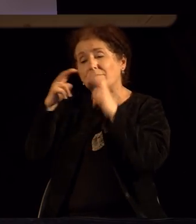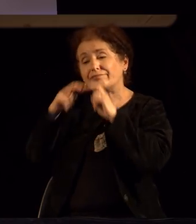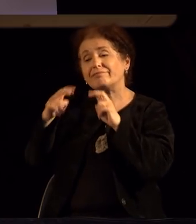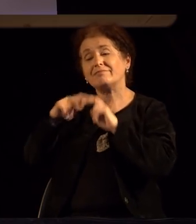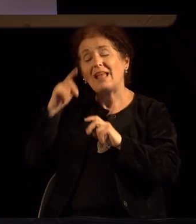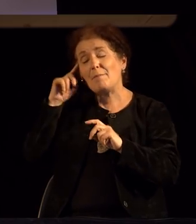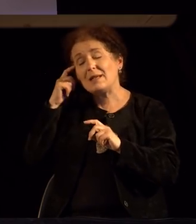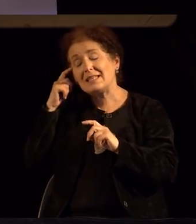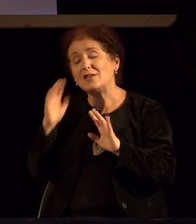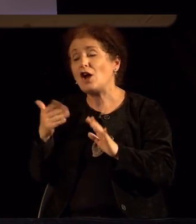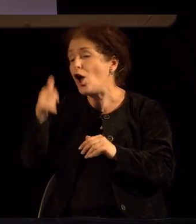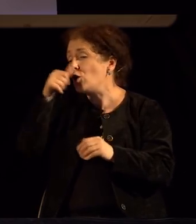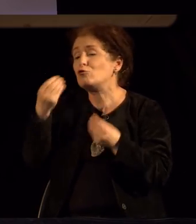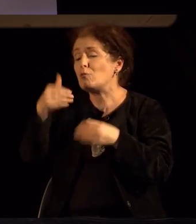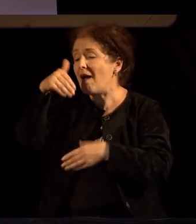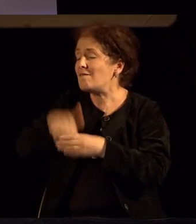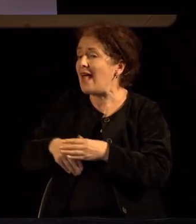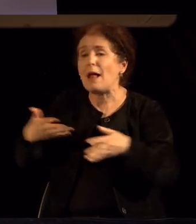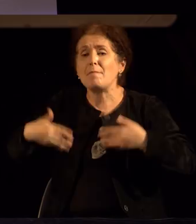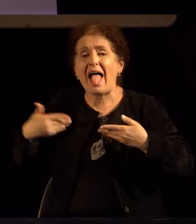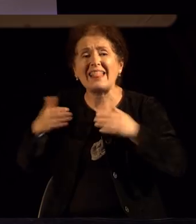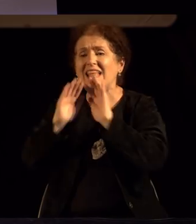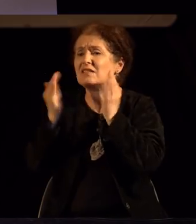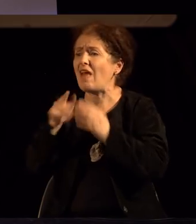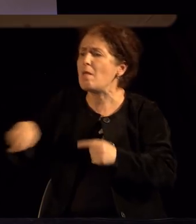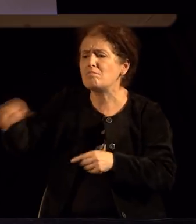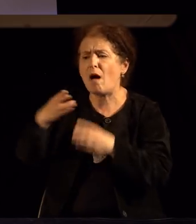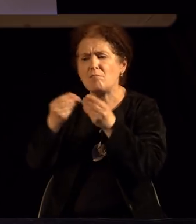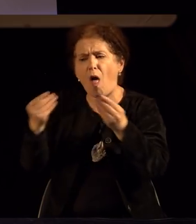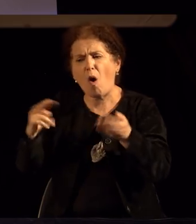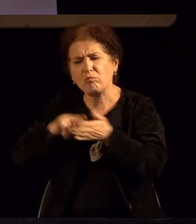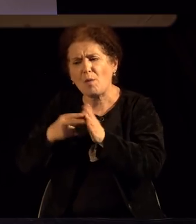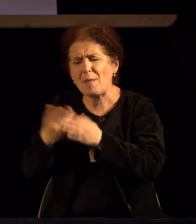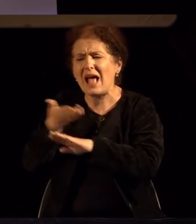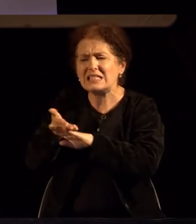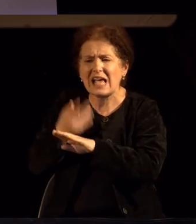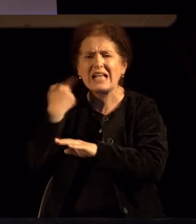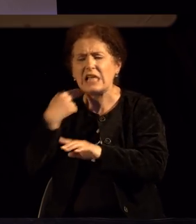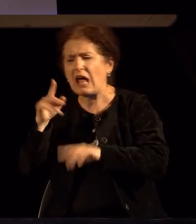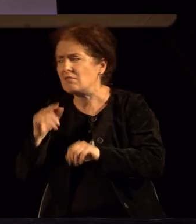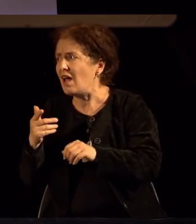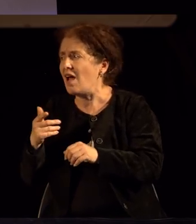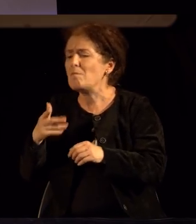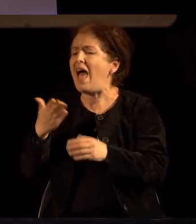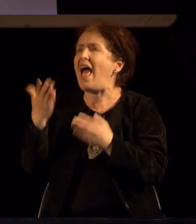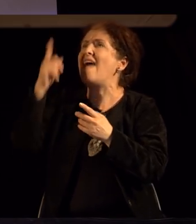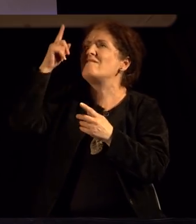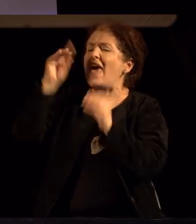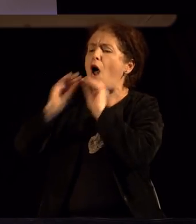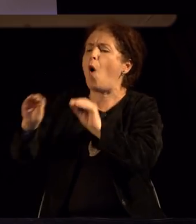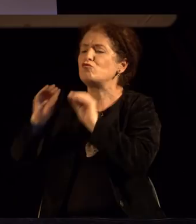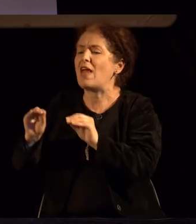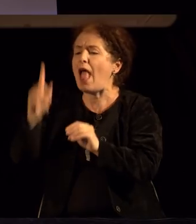проблеми со сексуалността, посебно младиот свет? Па затоа што премногу верски учења имате.